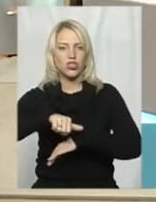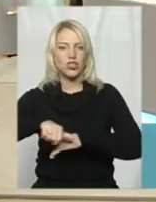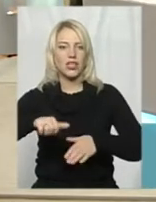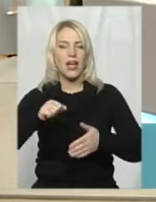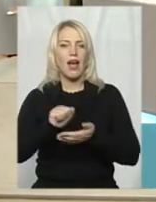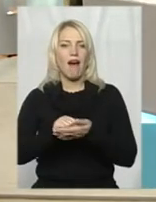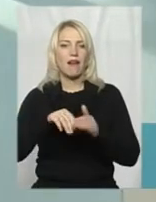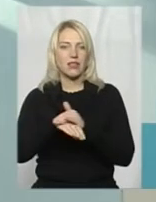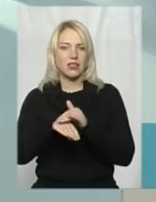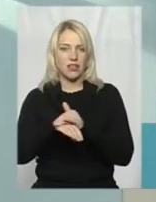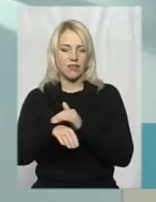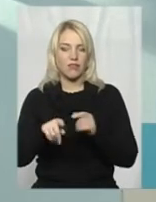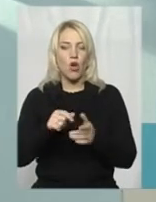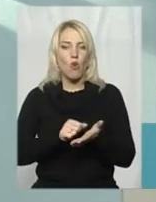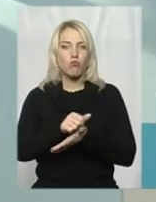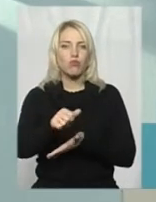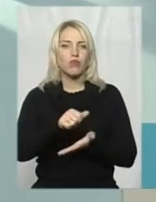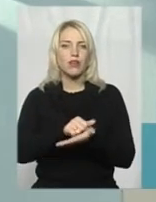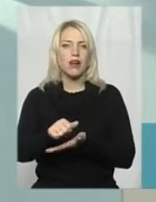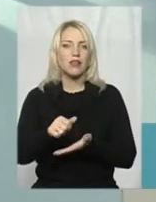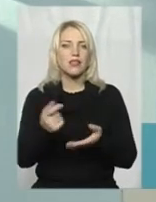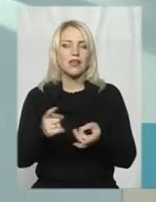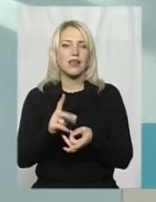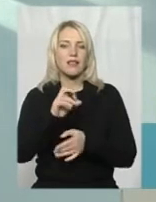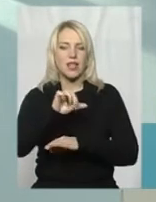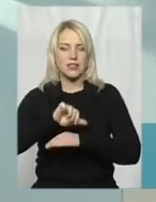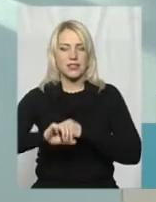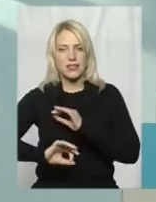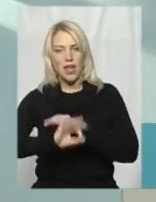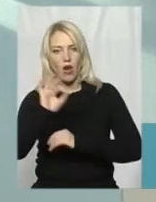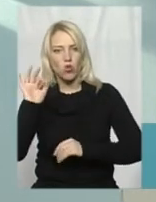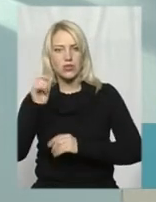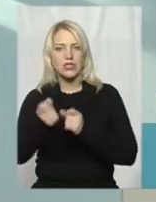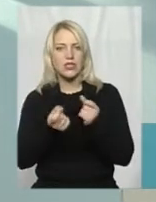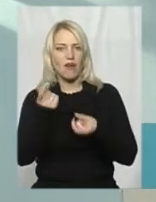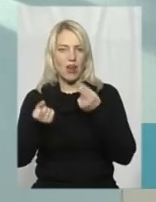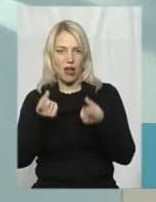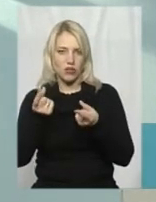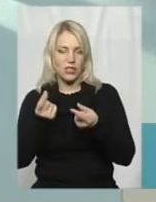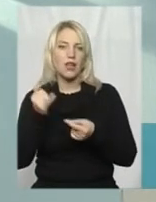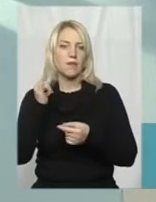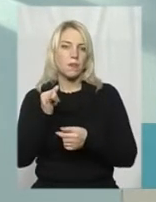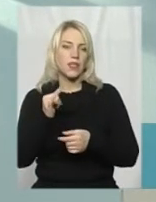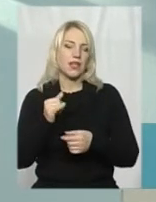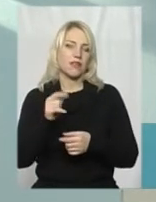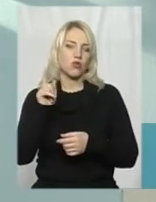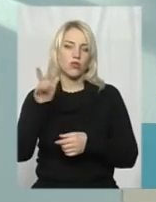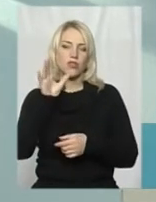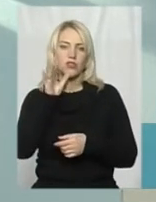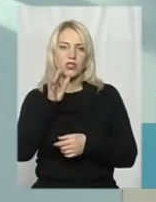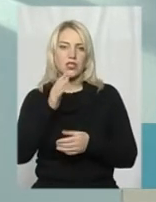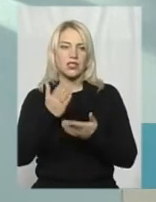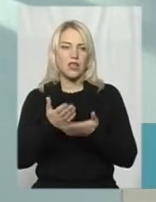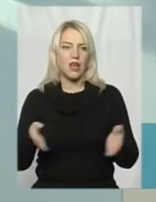публікацій, які на Заході з'являються. В той же час абсолютно стали закритими